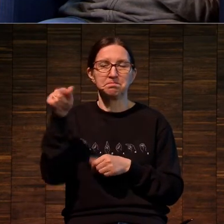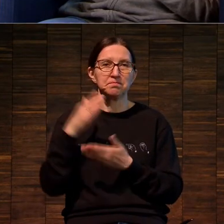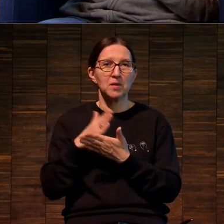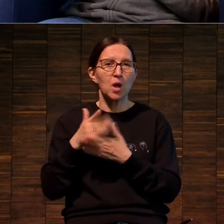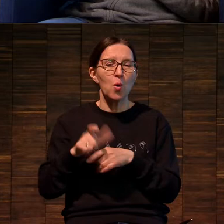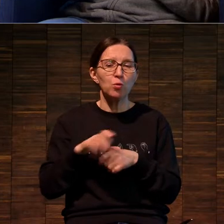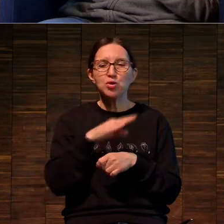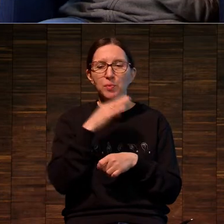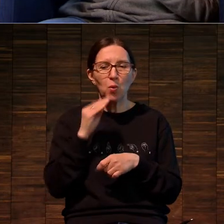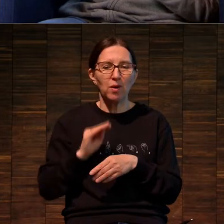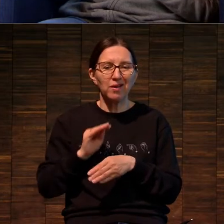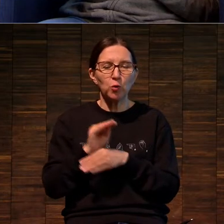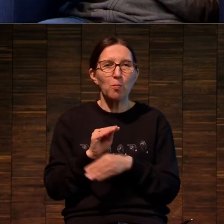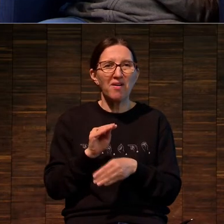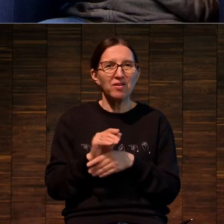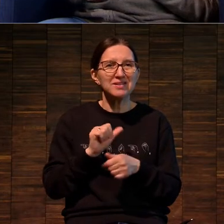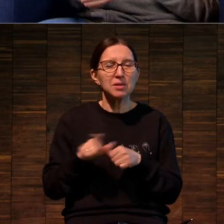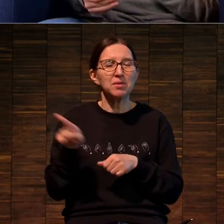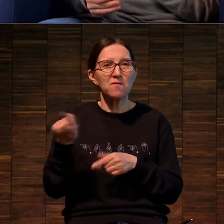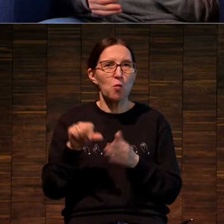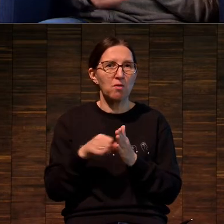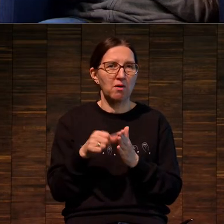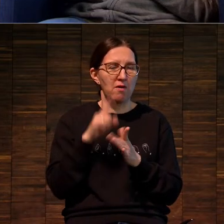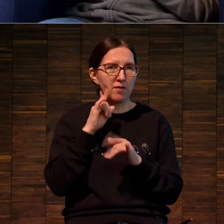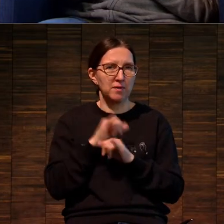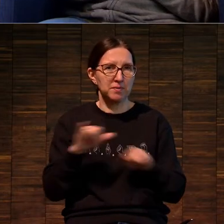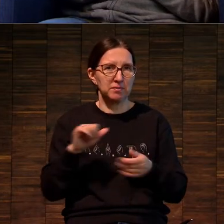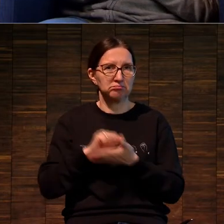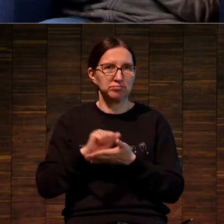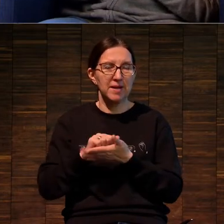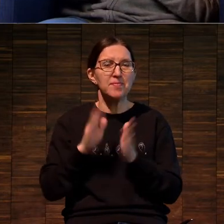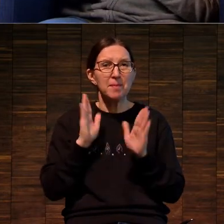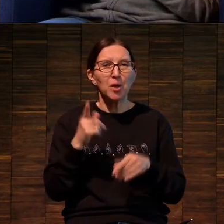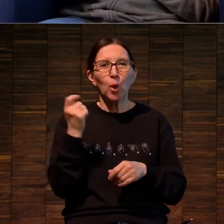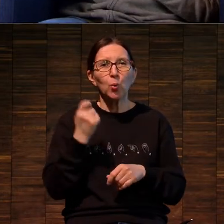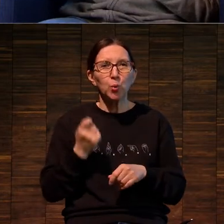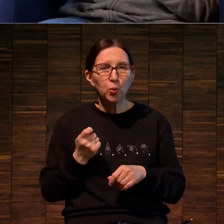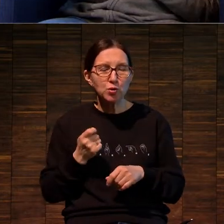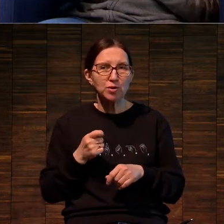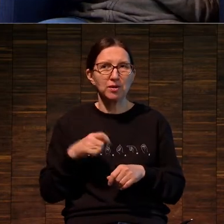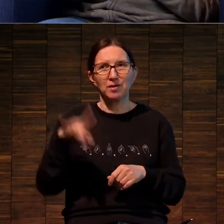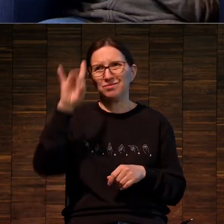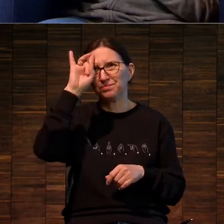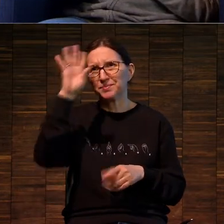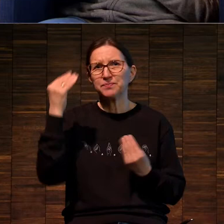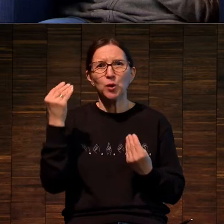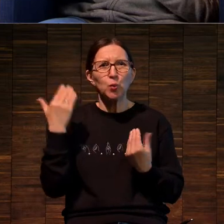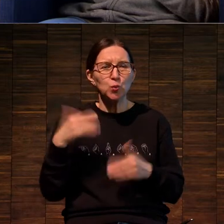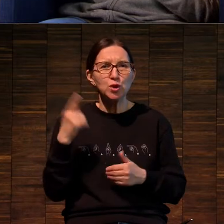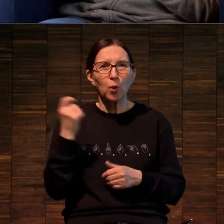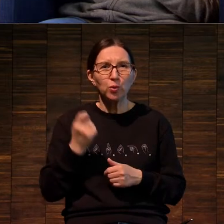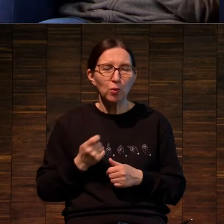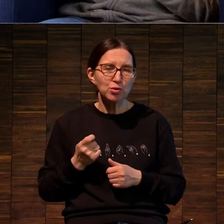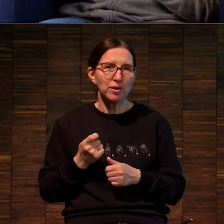добавляется именно его графических работ. Вообще художники, именитые художники,